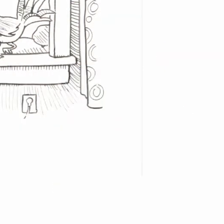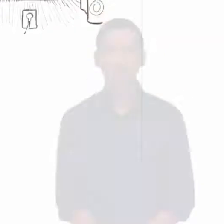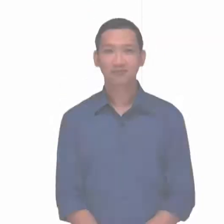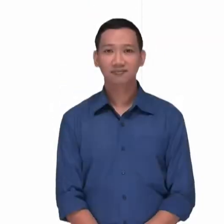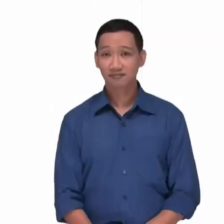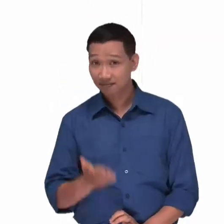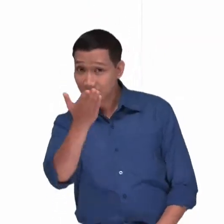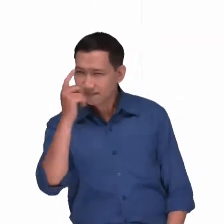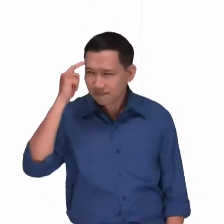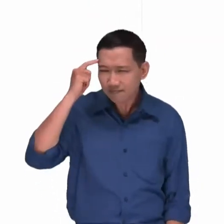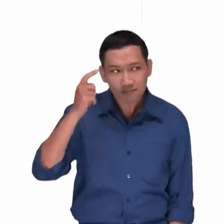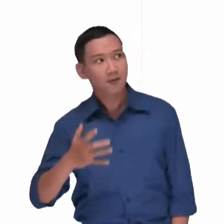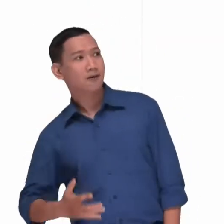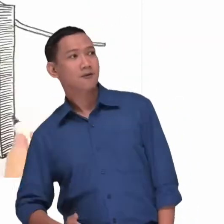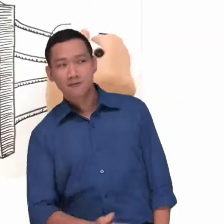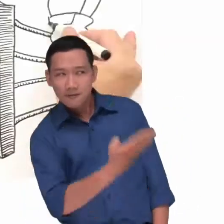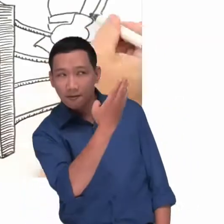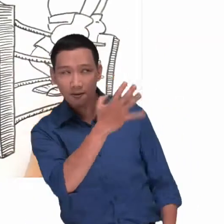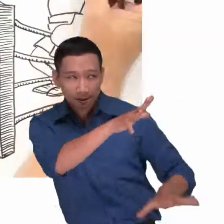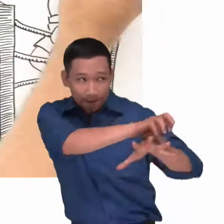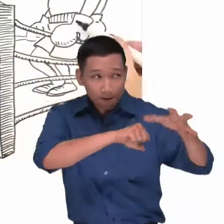Nhưng bạn có thể giải quyết việc bị bắt nạt